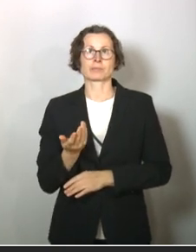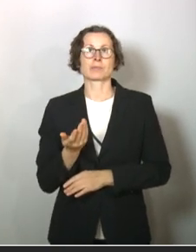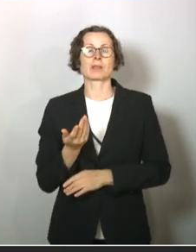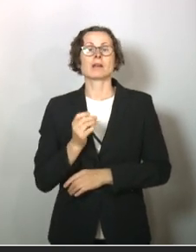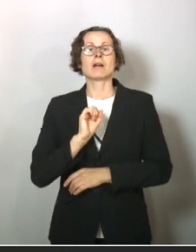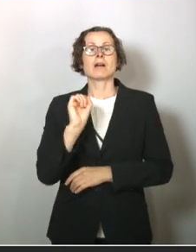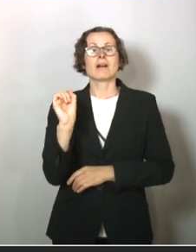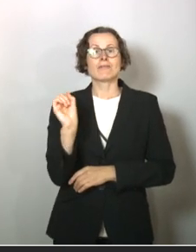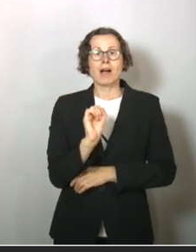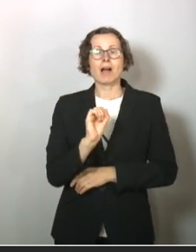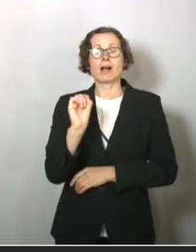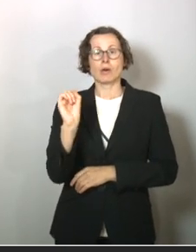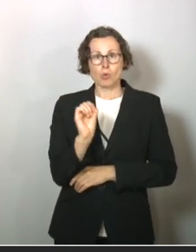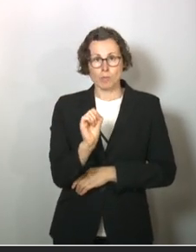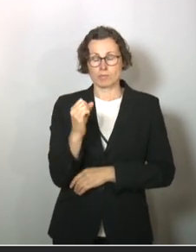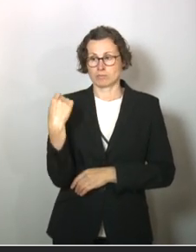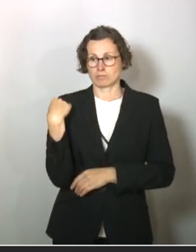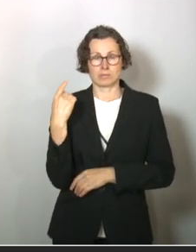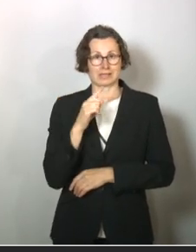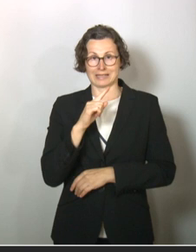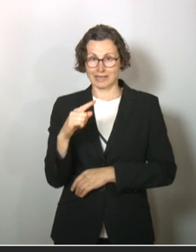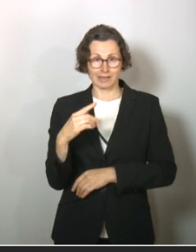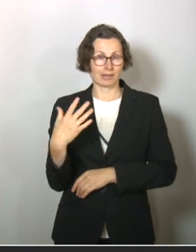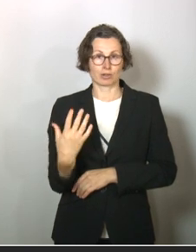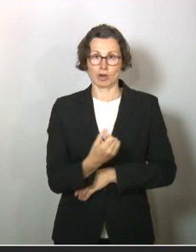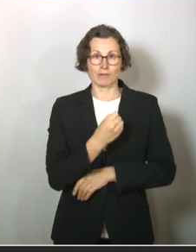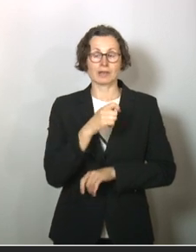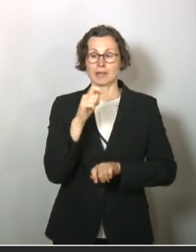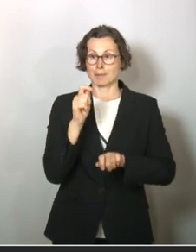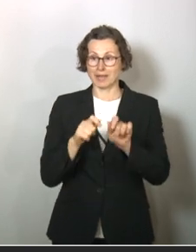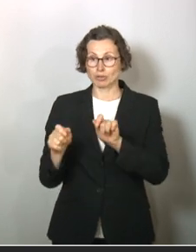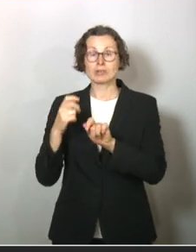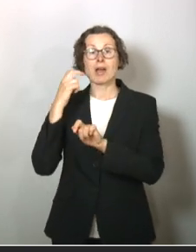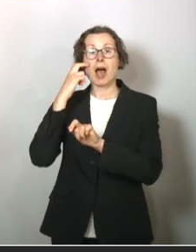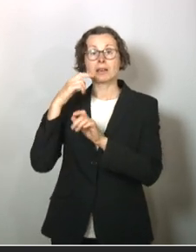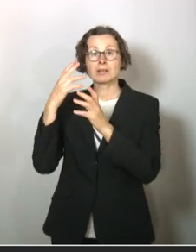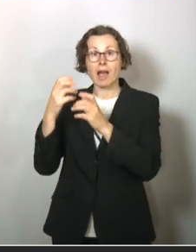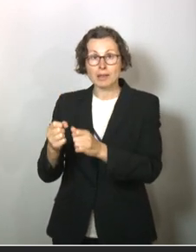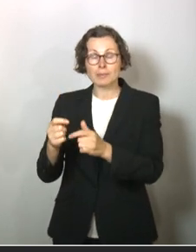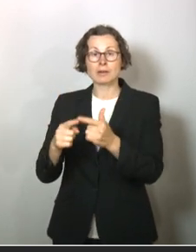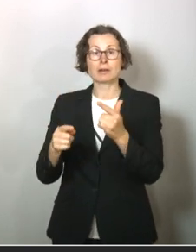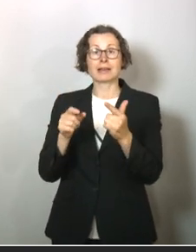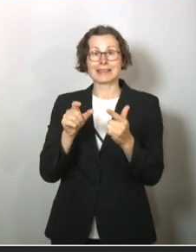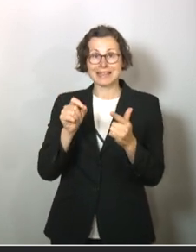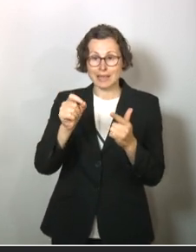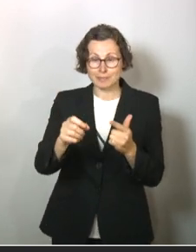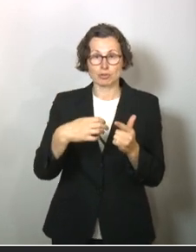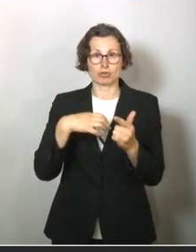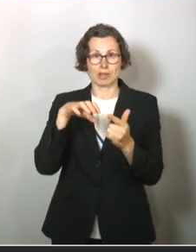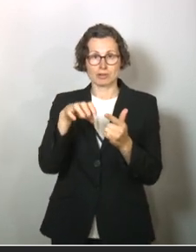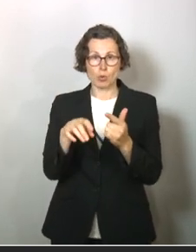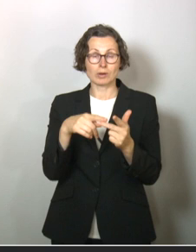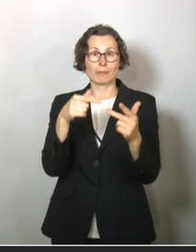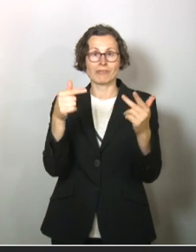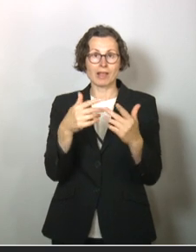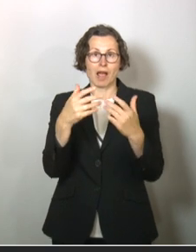Warum, um Himmels Willen, ist es uns nicht gelungen, Menschen in Altenheimen, Krebsstationen, Pflegeheimen